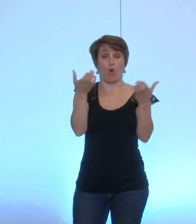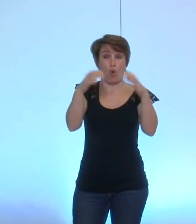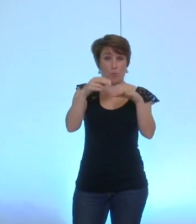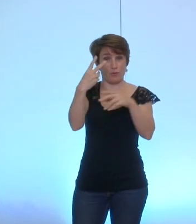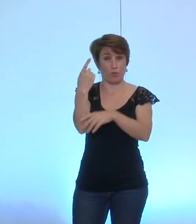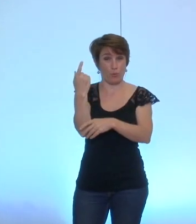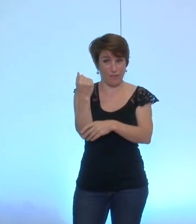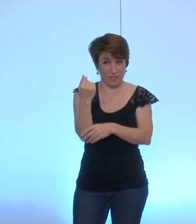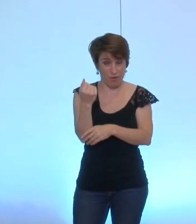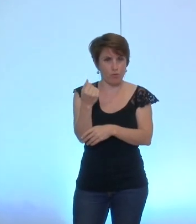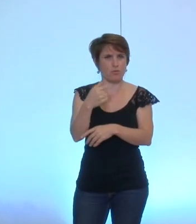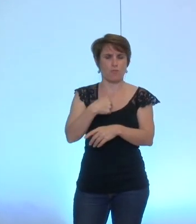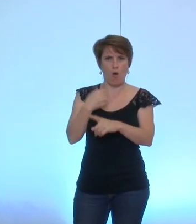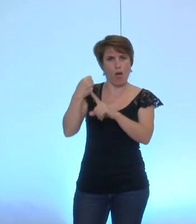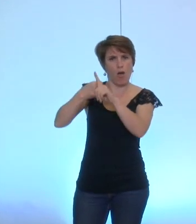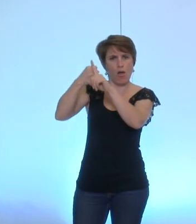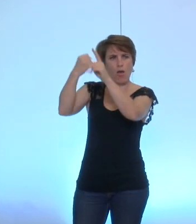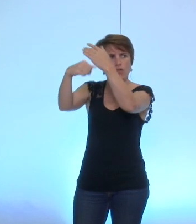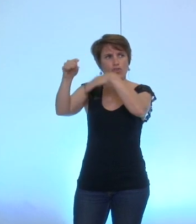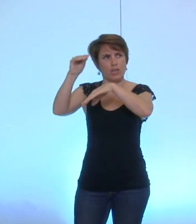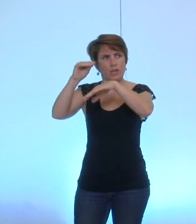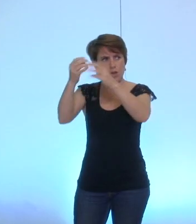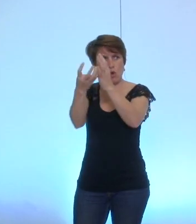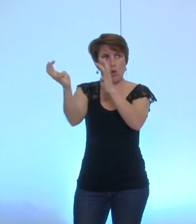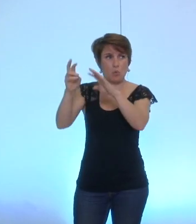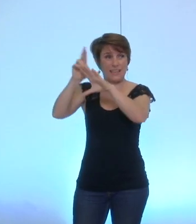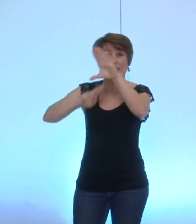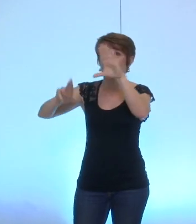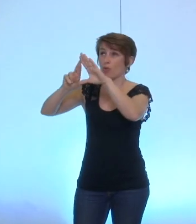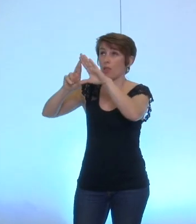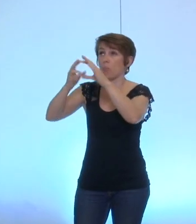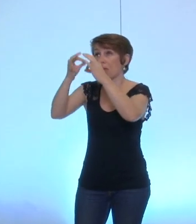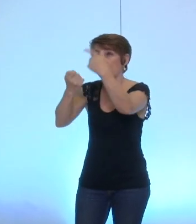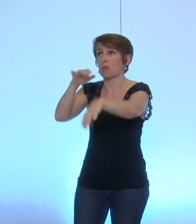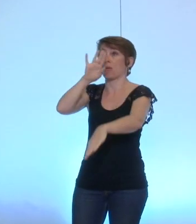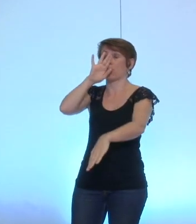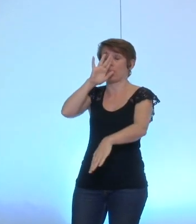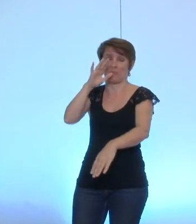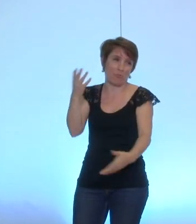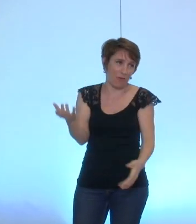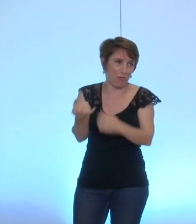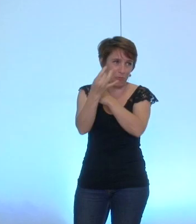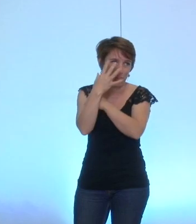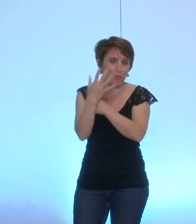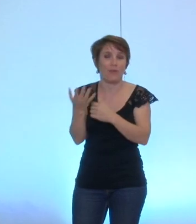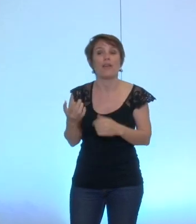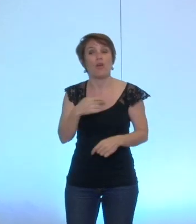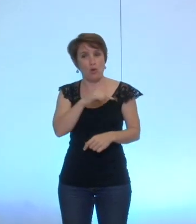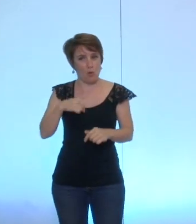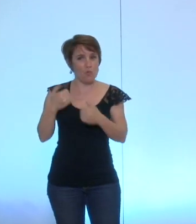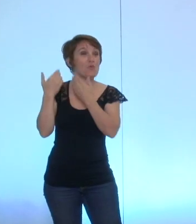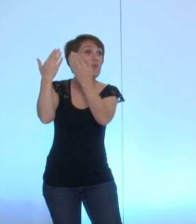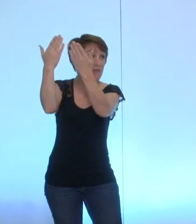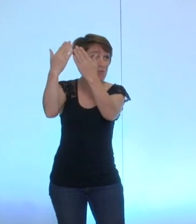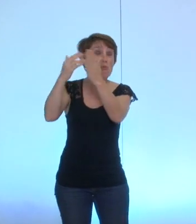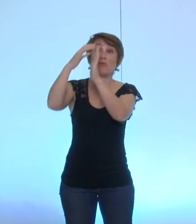avec ardeur au conseil régional avec ardeur mais sans succès nous avions assorti dans le cadre du conseil municipal le vote de la charte